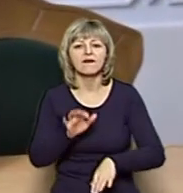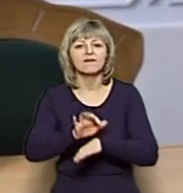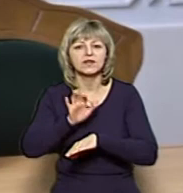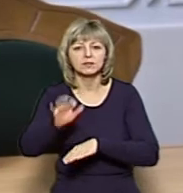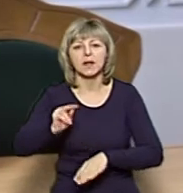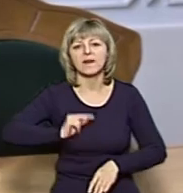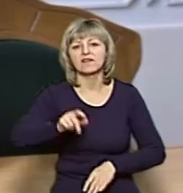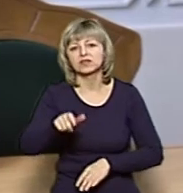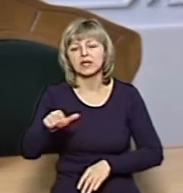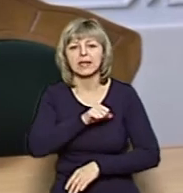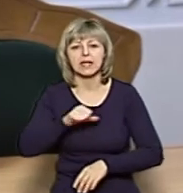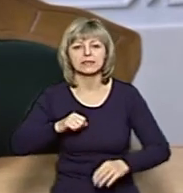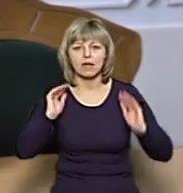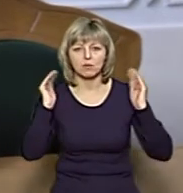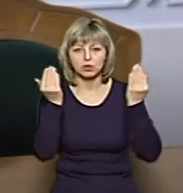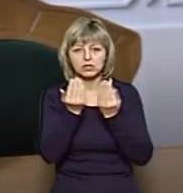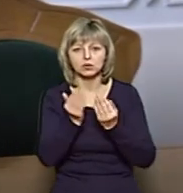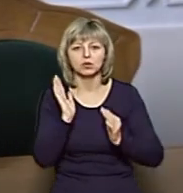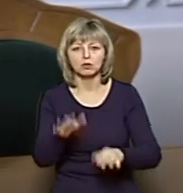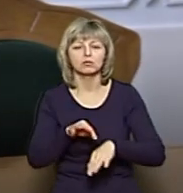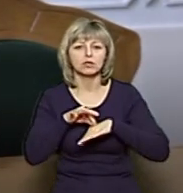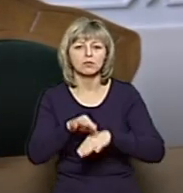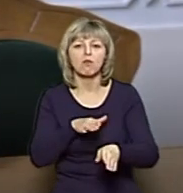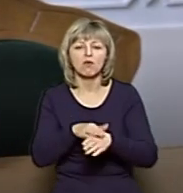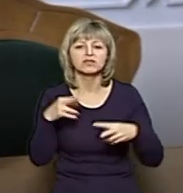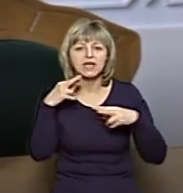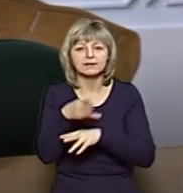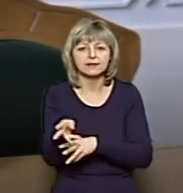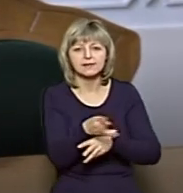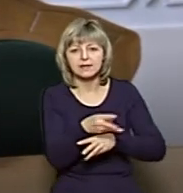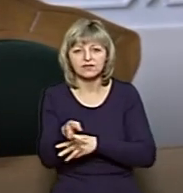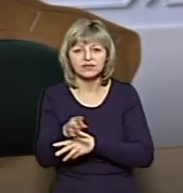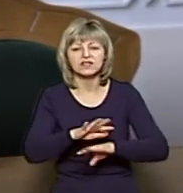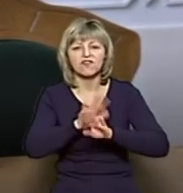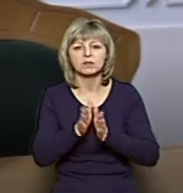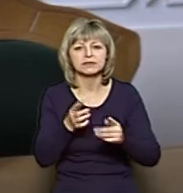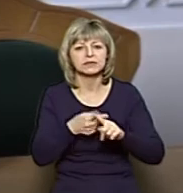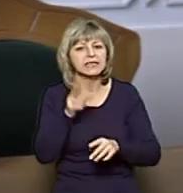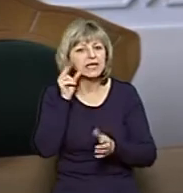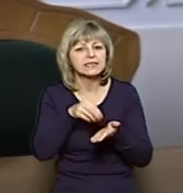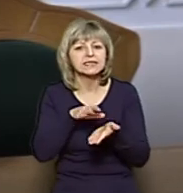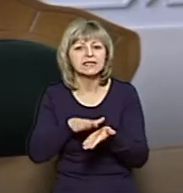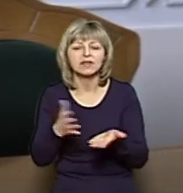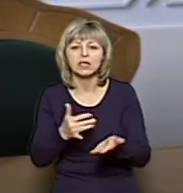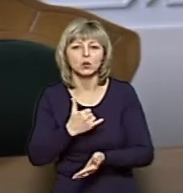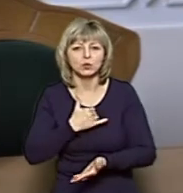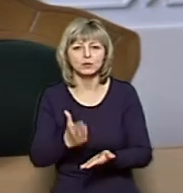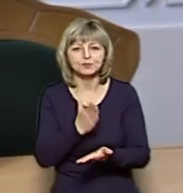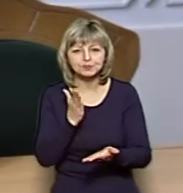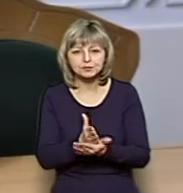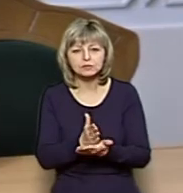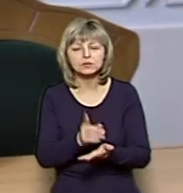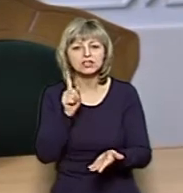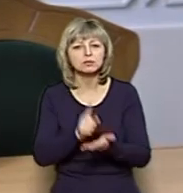Відправлений персонал на самоізоляцію, там буде проведена повна дезінфекція. Але, в принципі, ці цифри, які є, вони нас ще раз